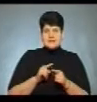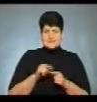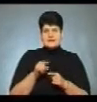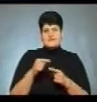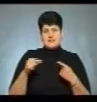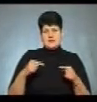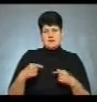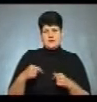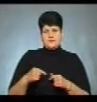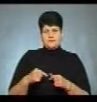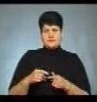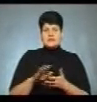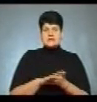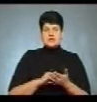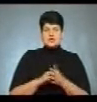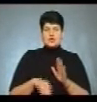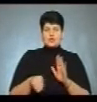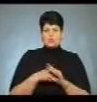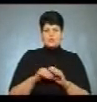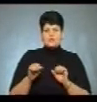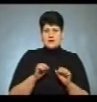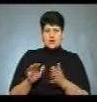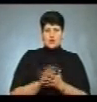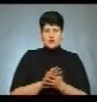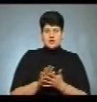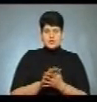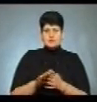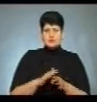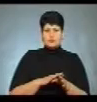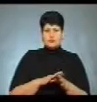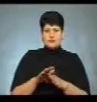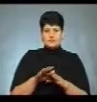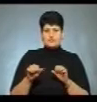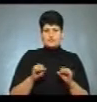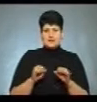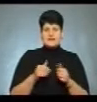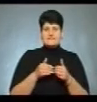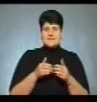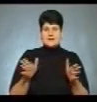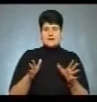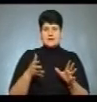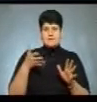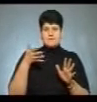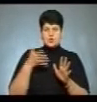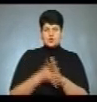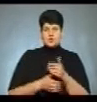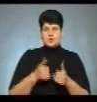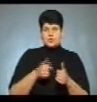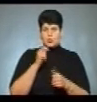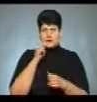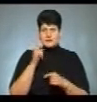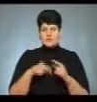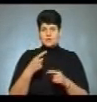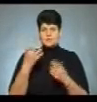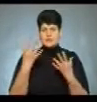від цих інших кандидатів. Знищити корупцію в владі, очистити, онлупити владу, відкрити прозорі конкурси для українців. Наступного дня